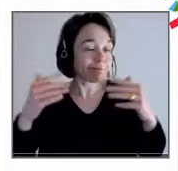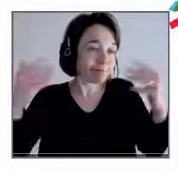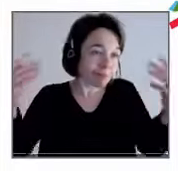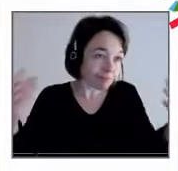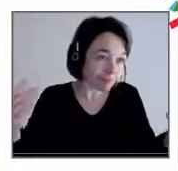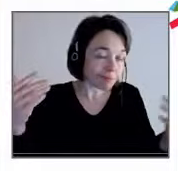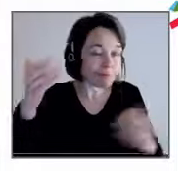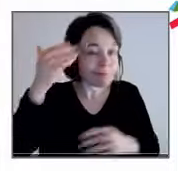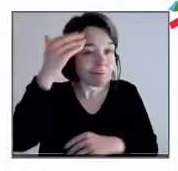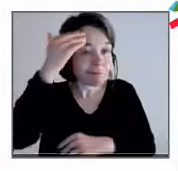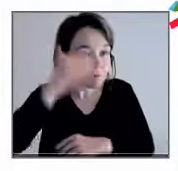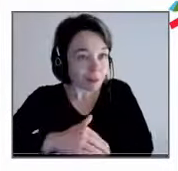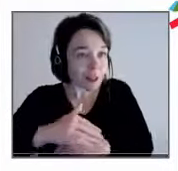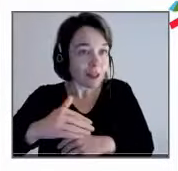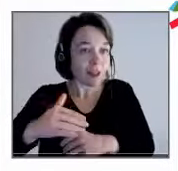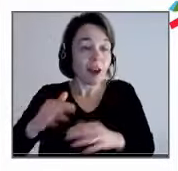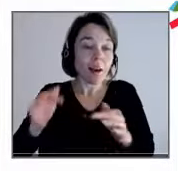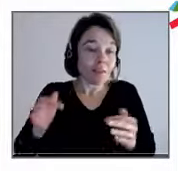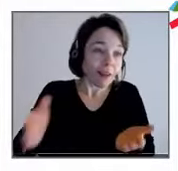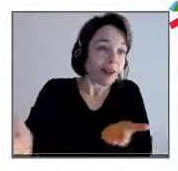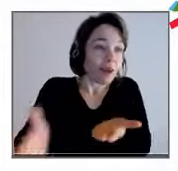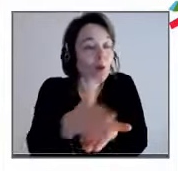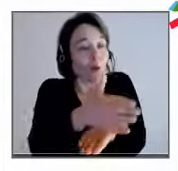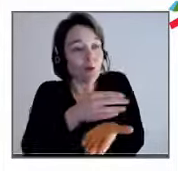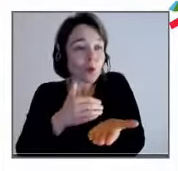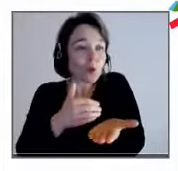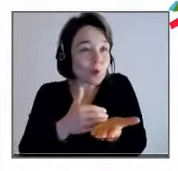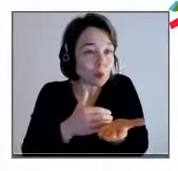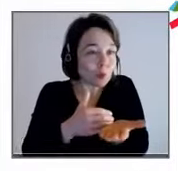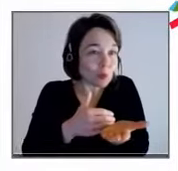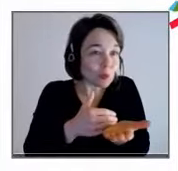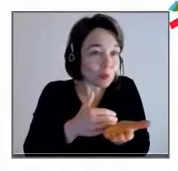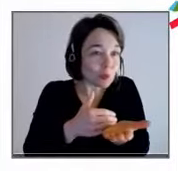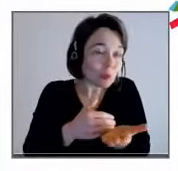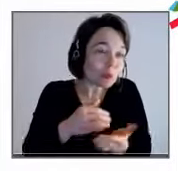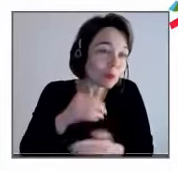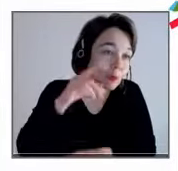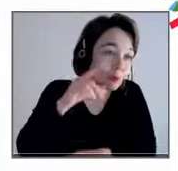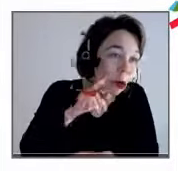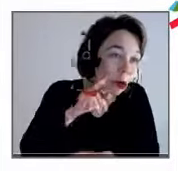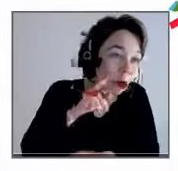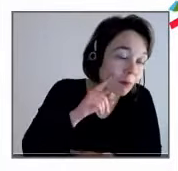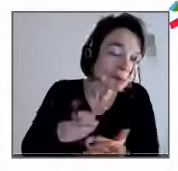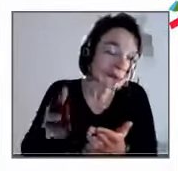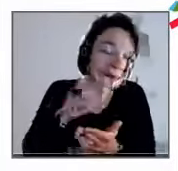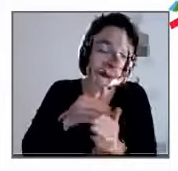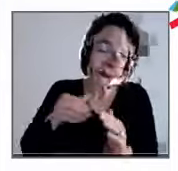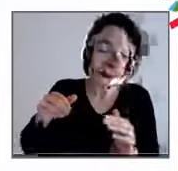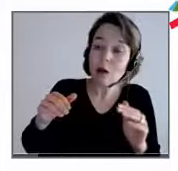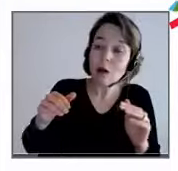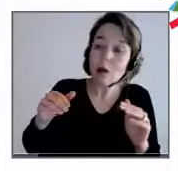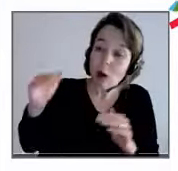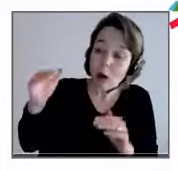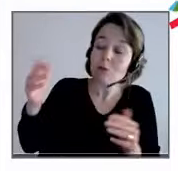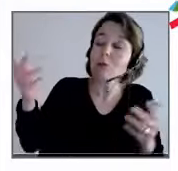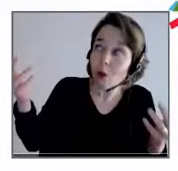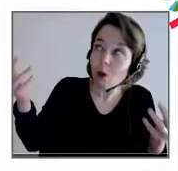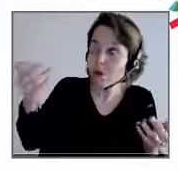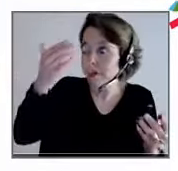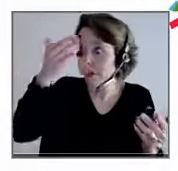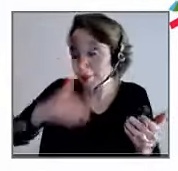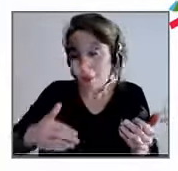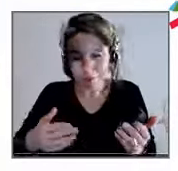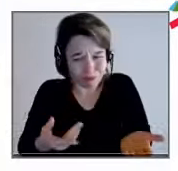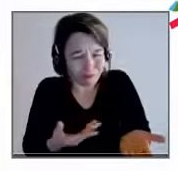revenus d'à peu près la moitié des êtres humains, il y a une raison légitime de